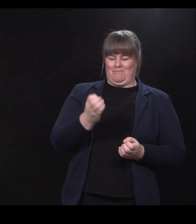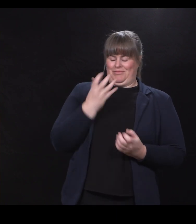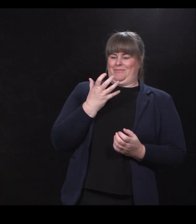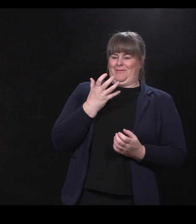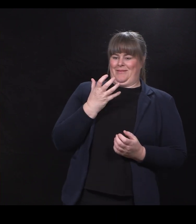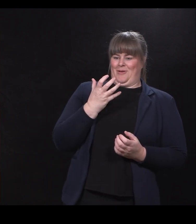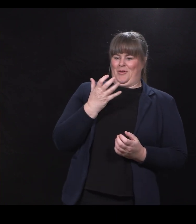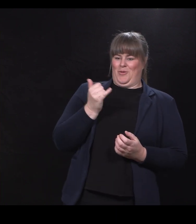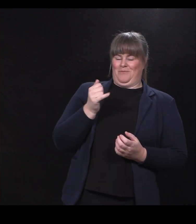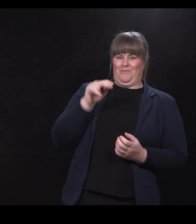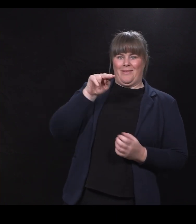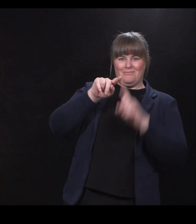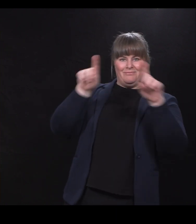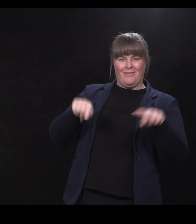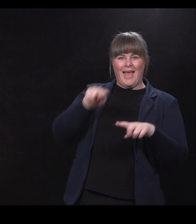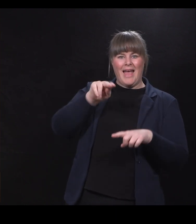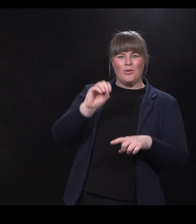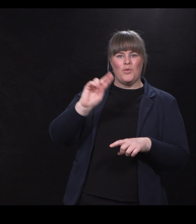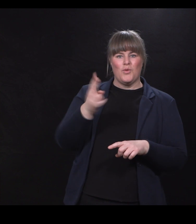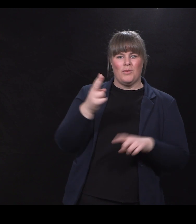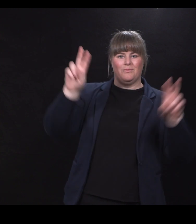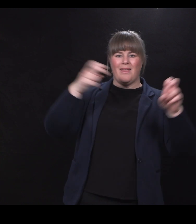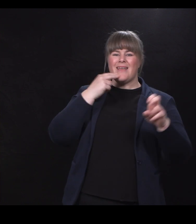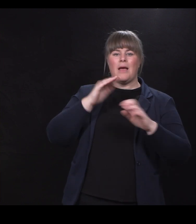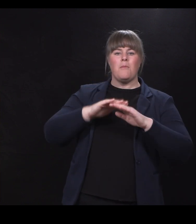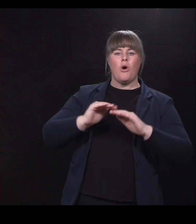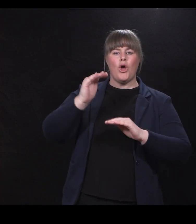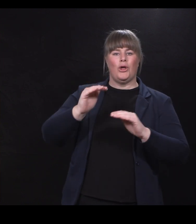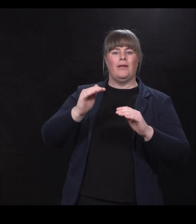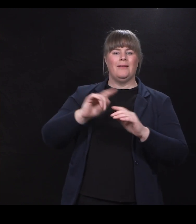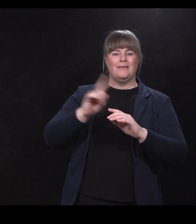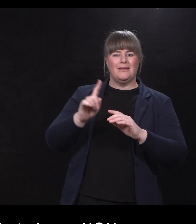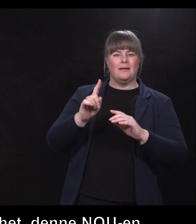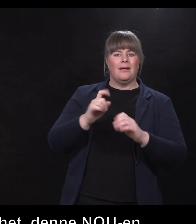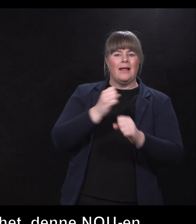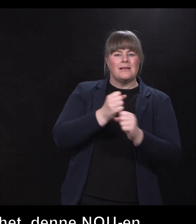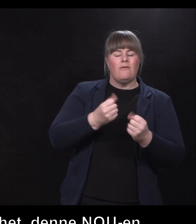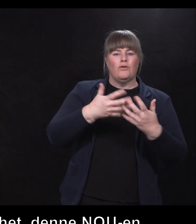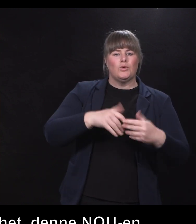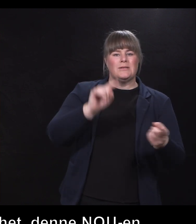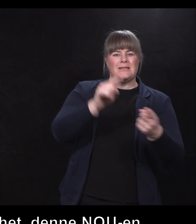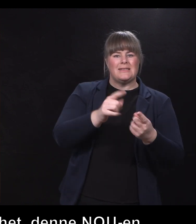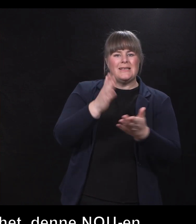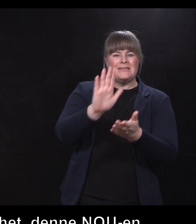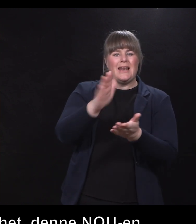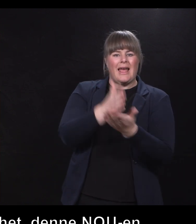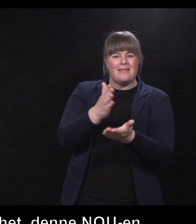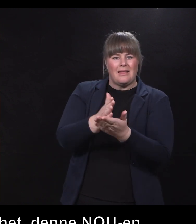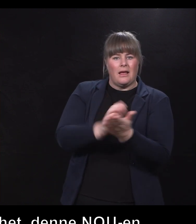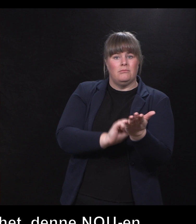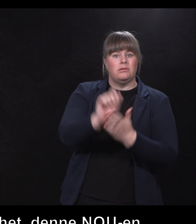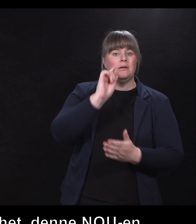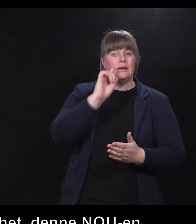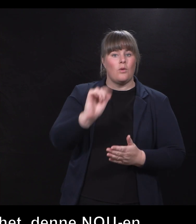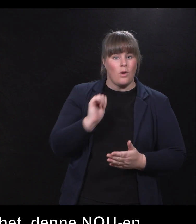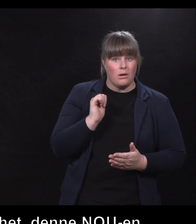realisering av funksjonsnedsettelsesrettigheter, den kom ut i går. Og der står vi beskrevet som et utrolig godt eksempel på